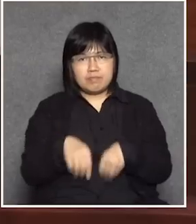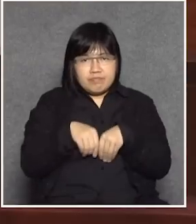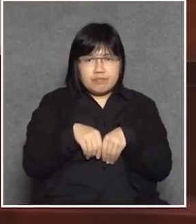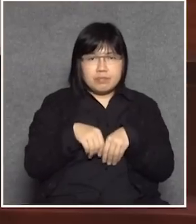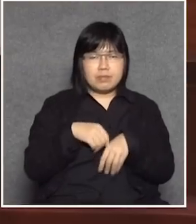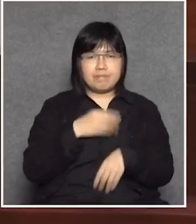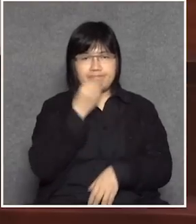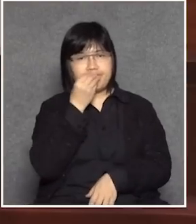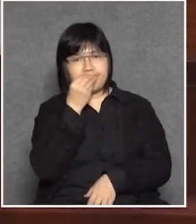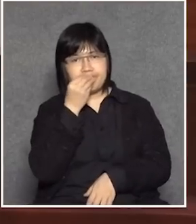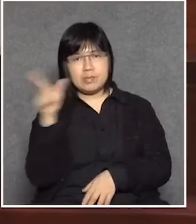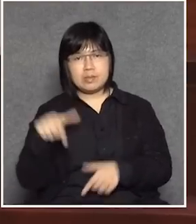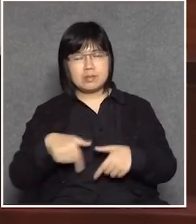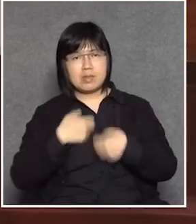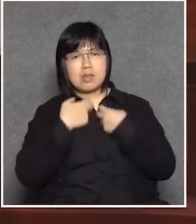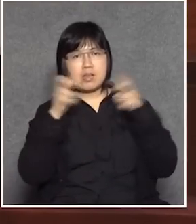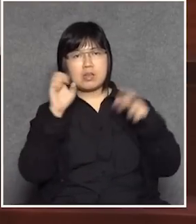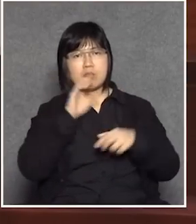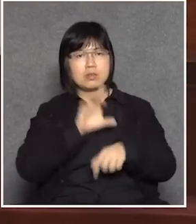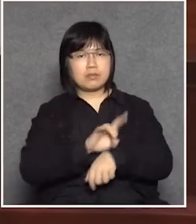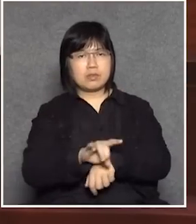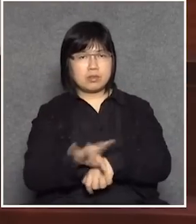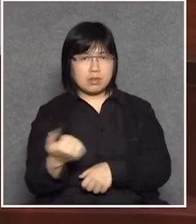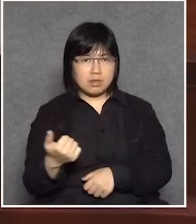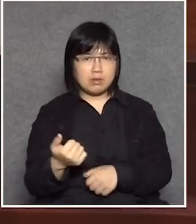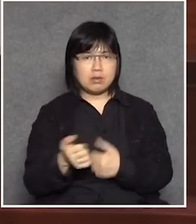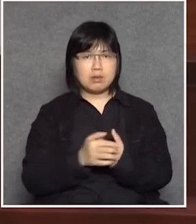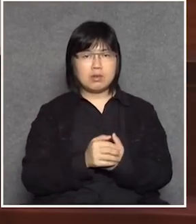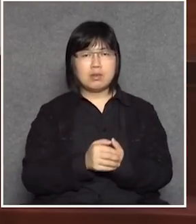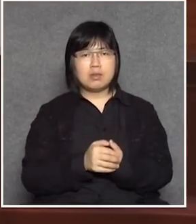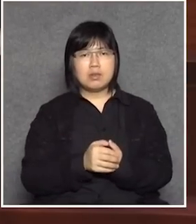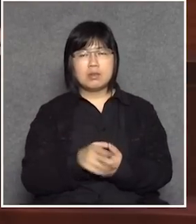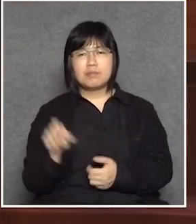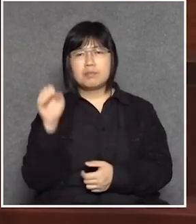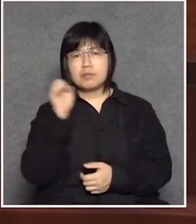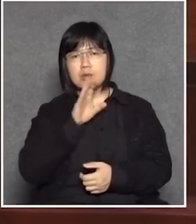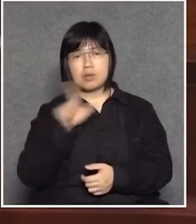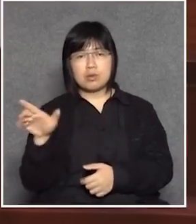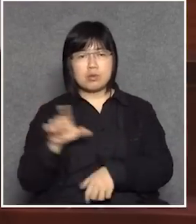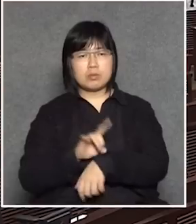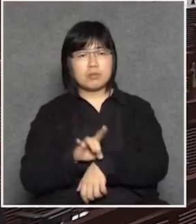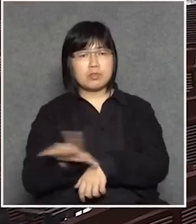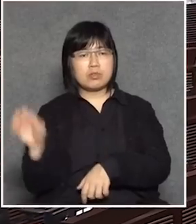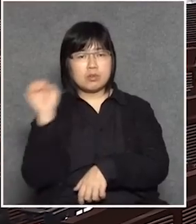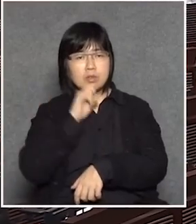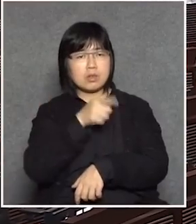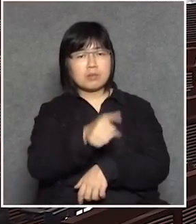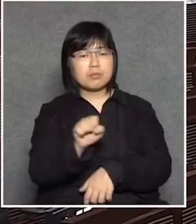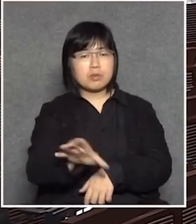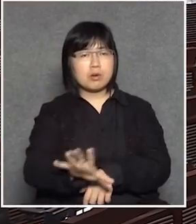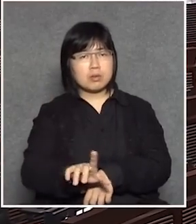藥起碼他都大聲說說15分鐘為何你不能說呢?他可以說,為何你不能說呢?